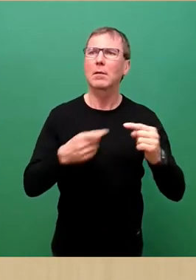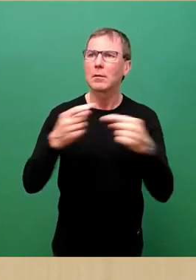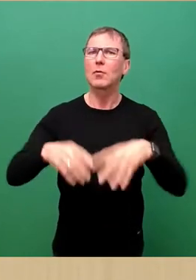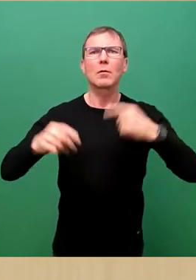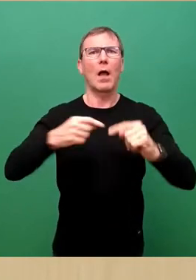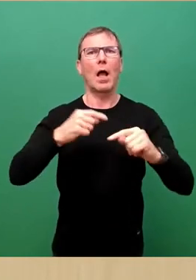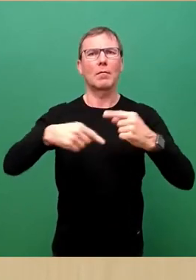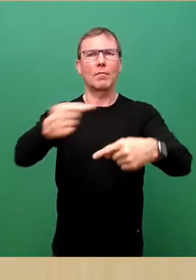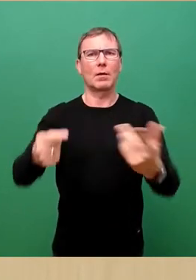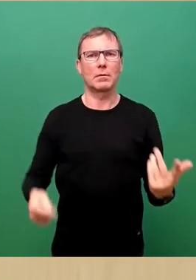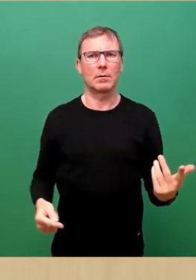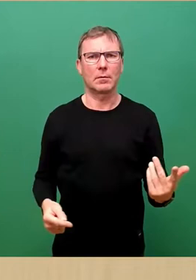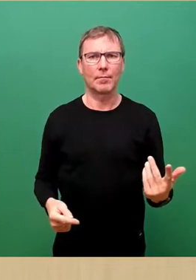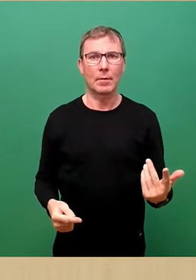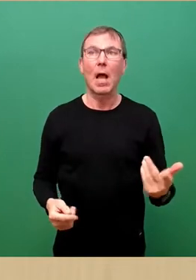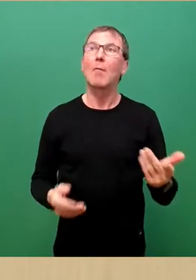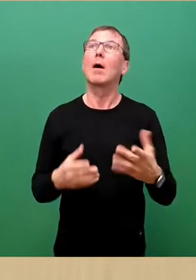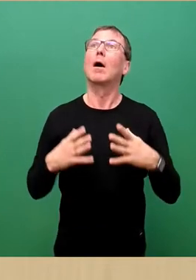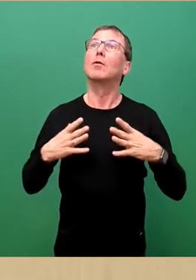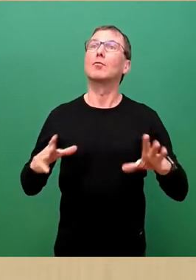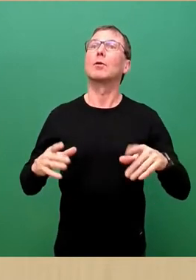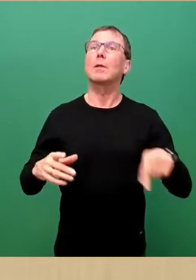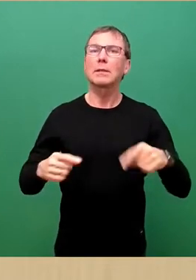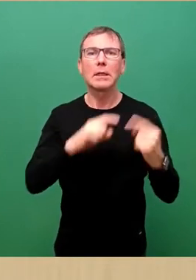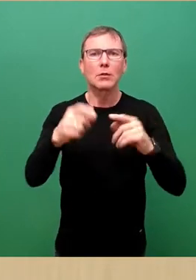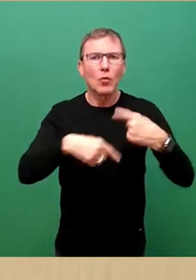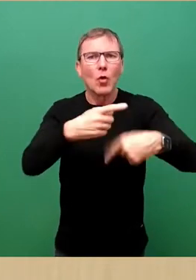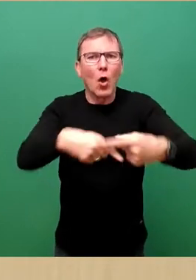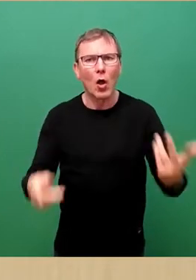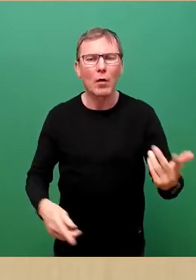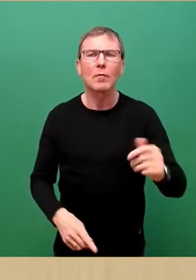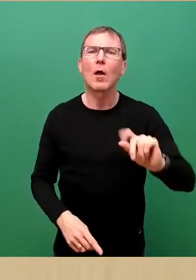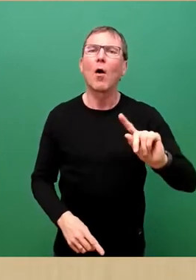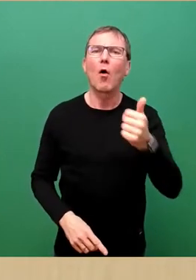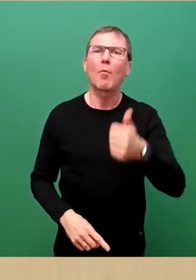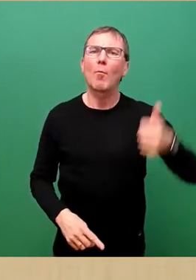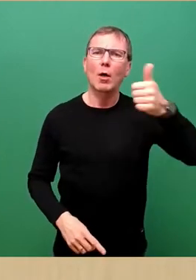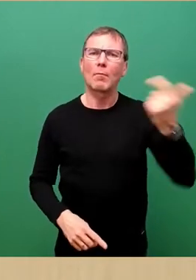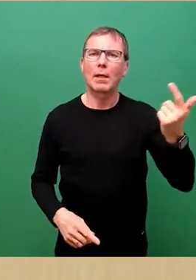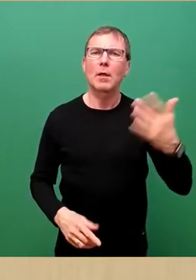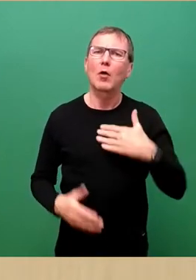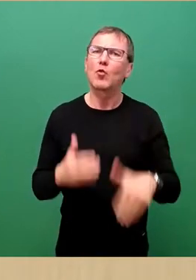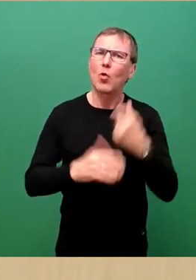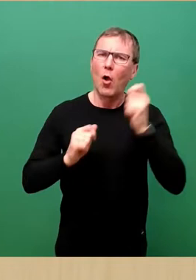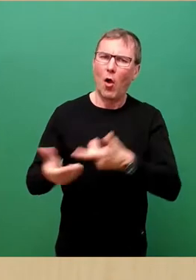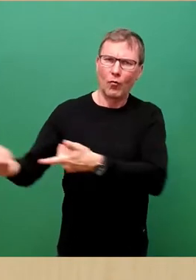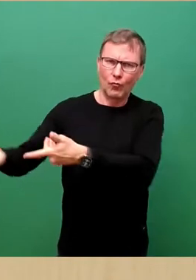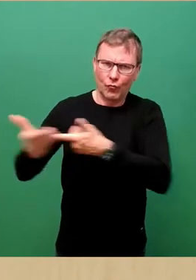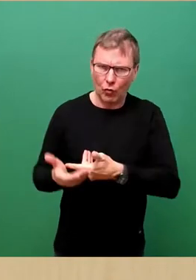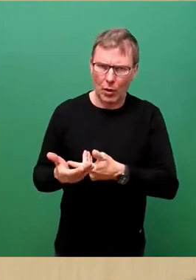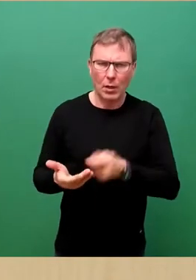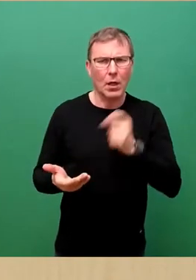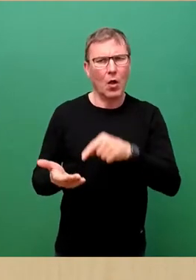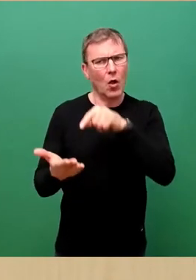Aber jetzt ist zum Glück Bewegung in die Debatte gekommen und der Oberbürgermeister hat einen neuen Vorschlag vorgelegt. Und dieser Vorschlag